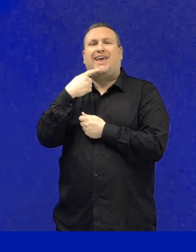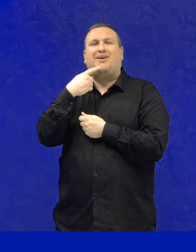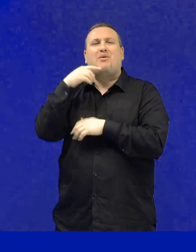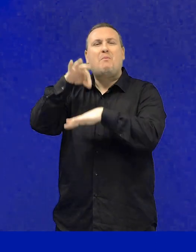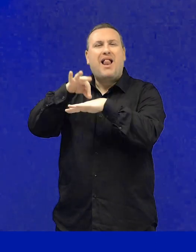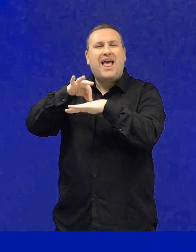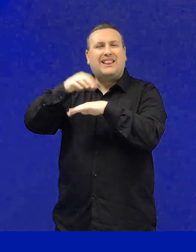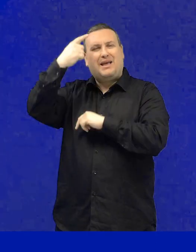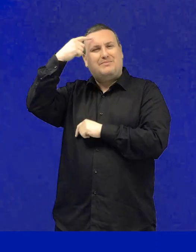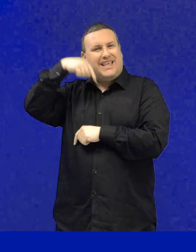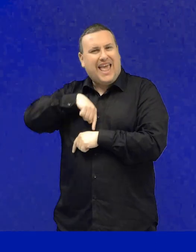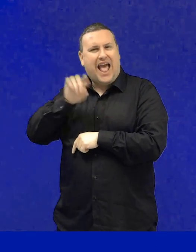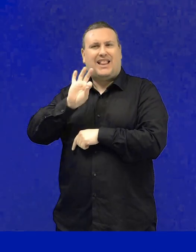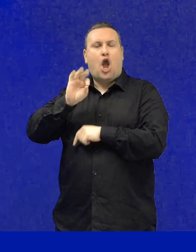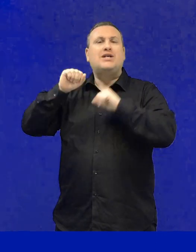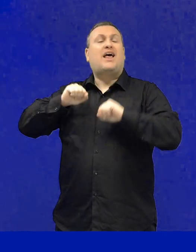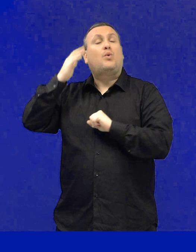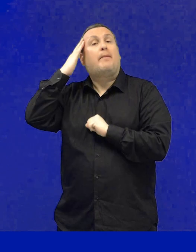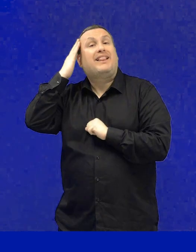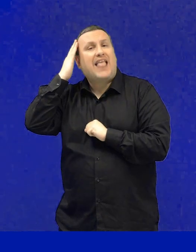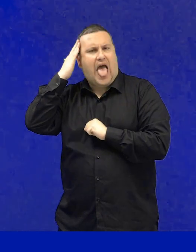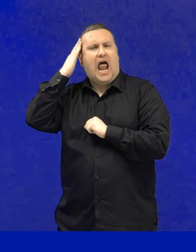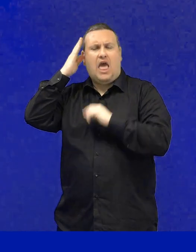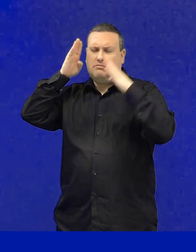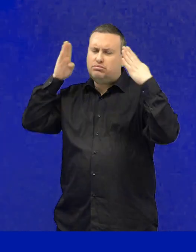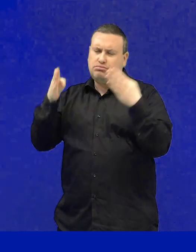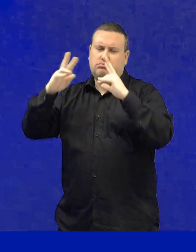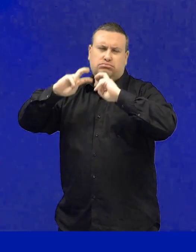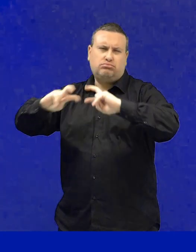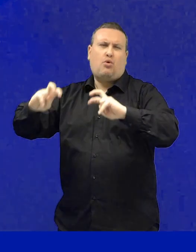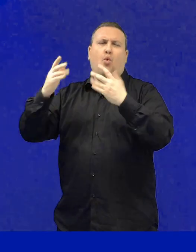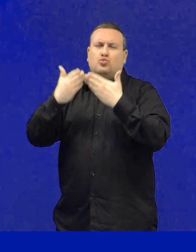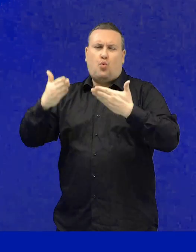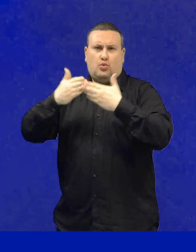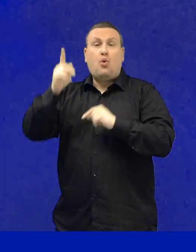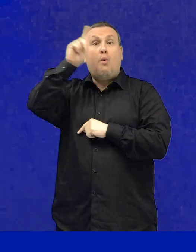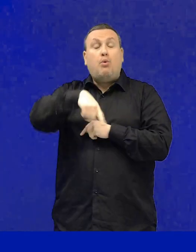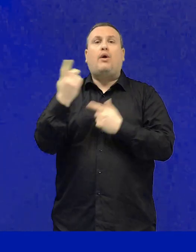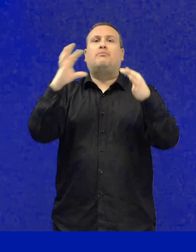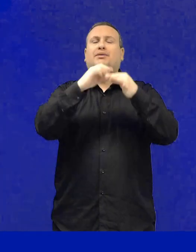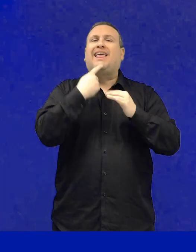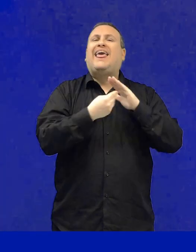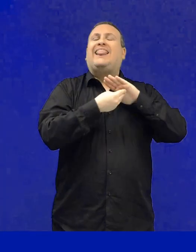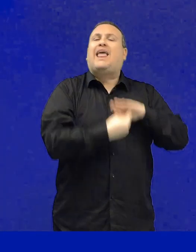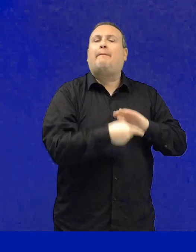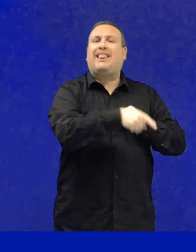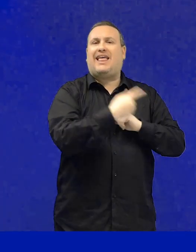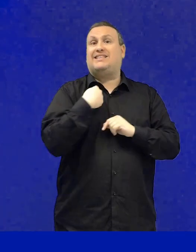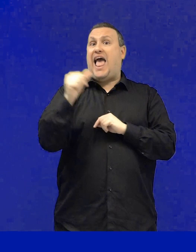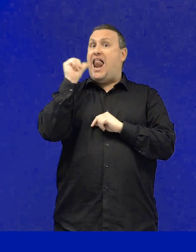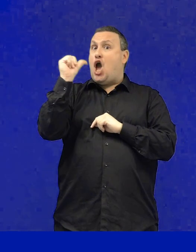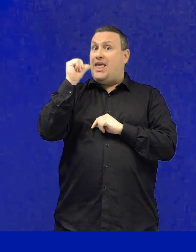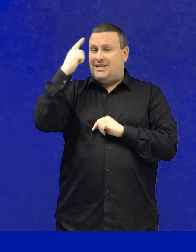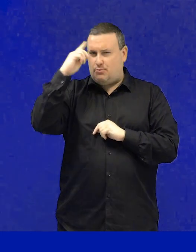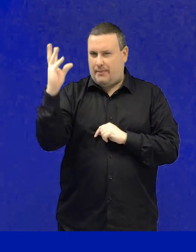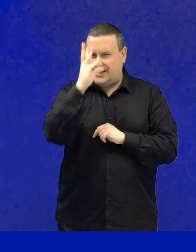le condizioni di malattie psichiatriche o di salute mentale. Molti di questi studi si sono occupati anche delle dipendenze come l'alcolismo